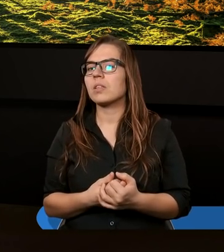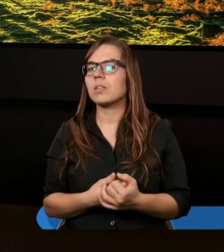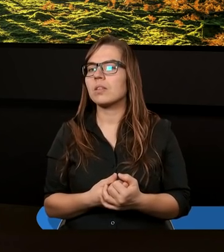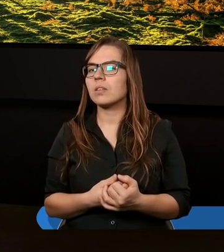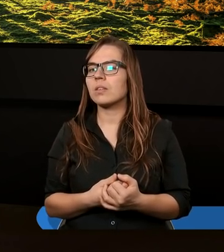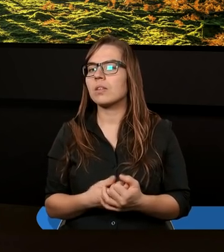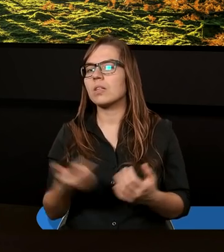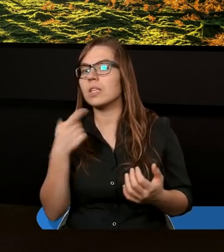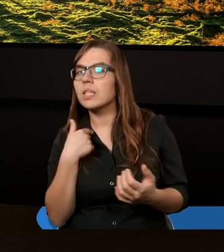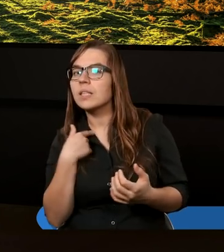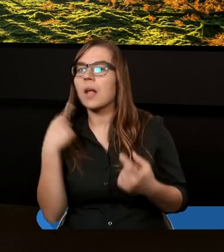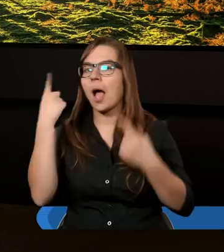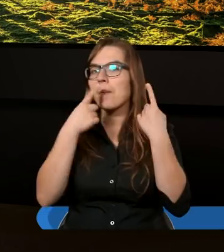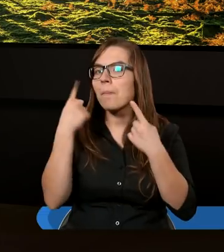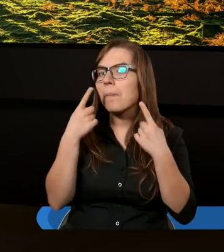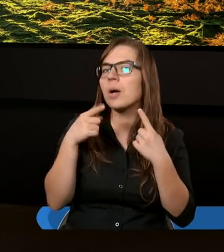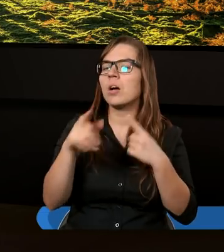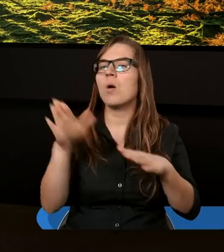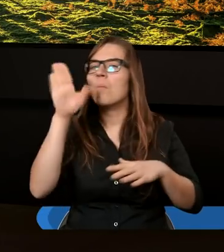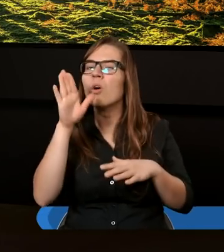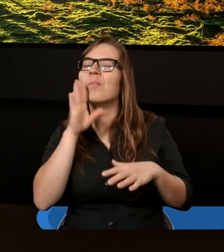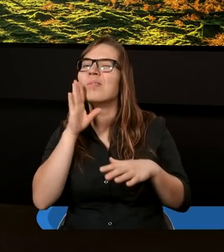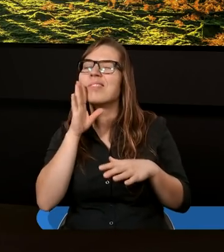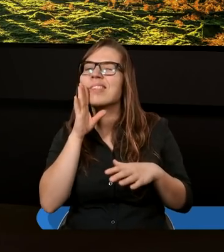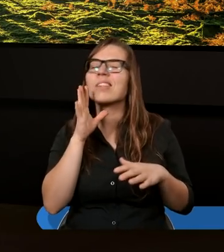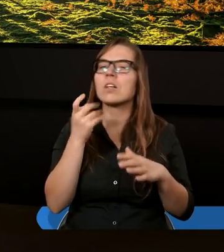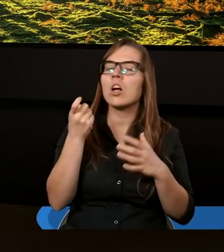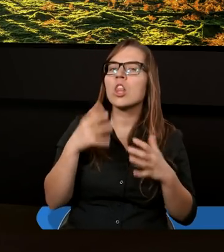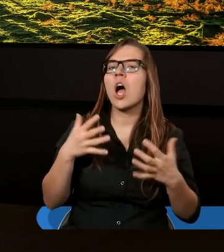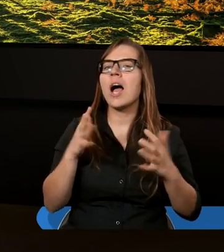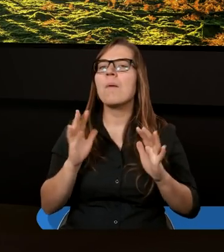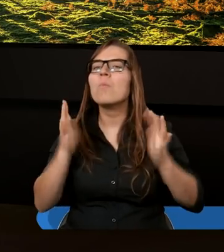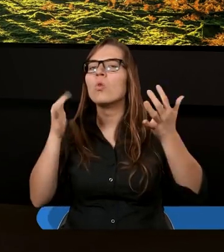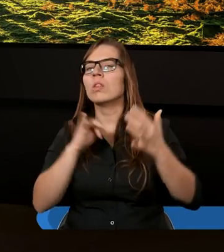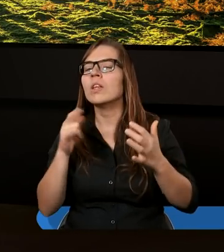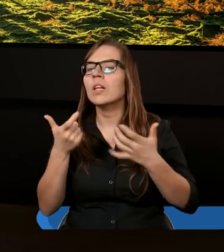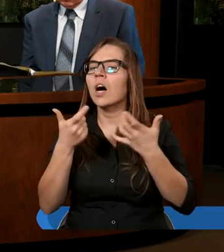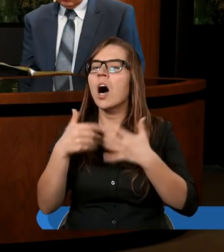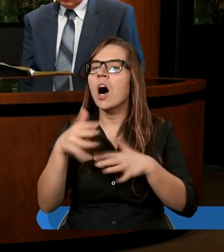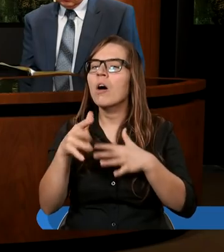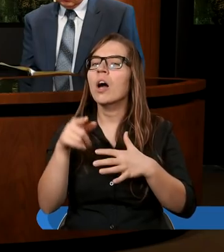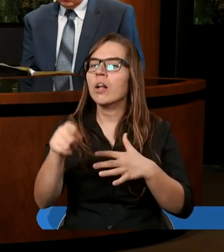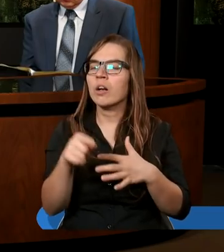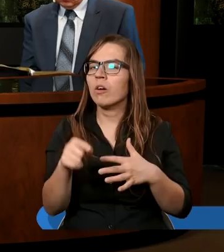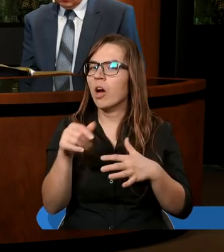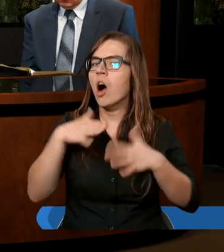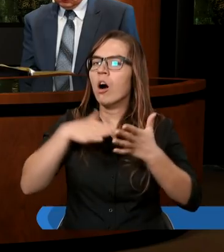Ale ja myślę, że Bóg tutaj manifestuje coś. On manifestuje to, że właśnie teraz